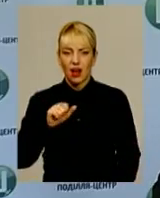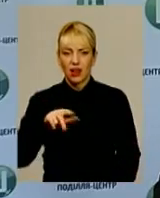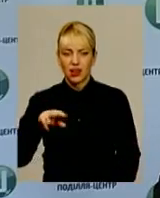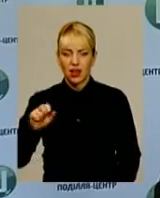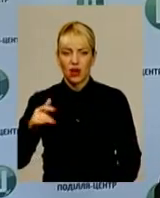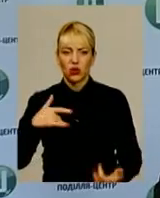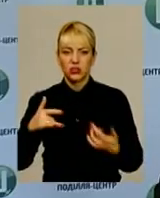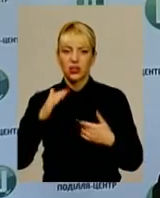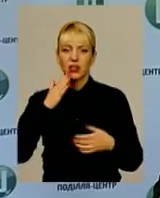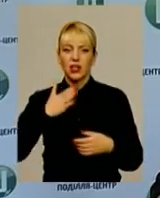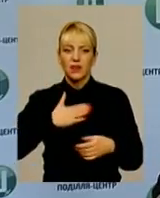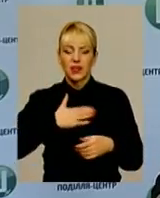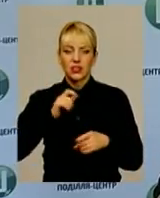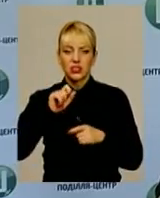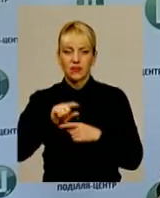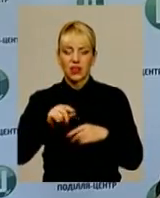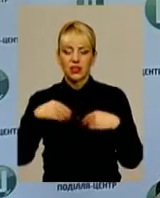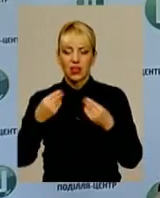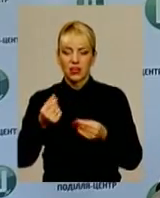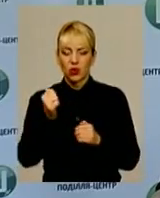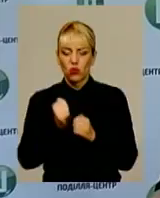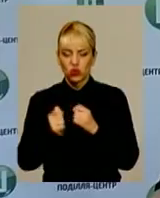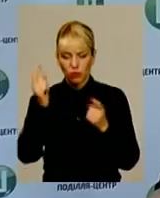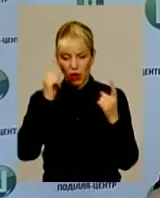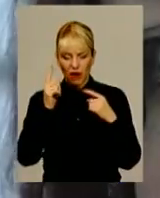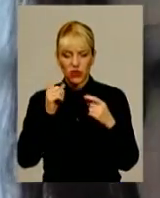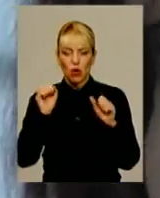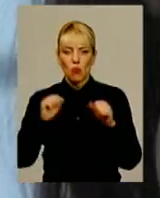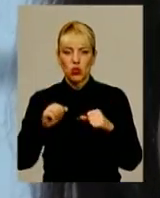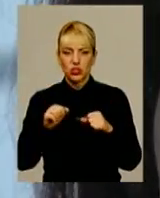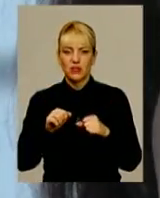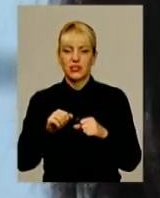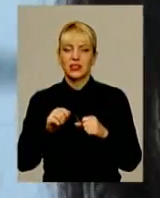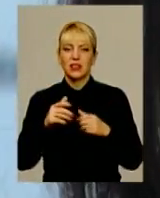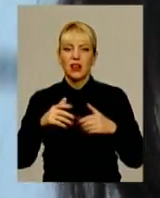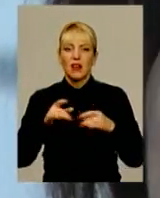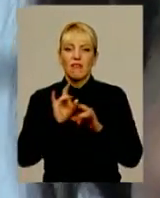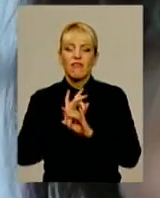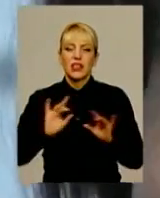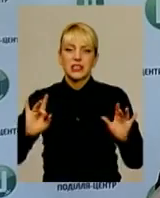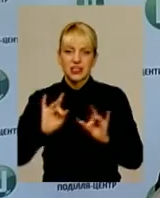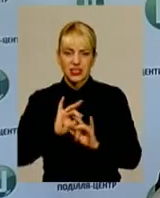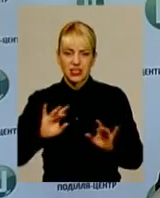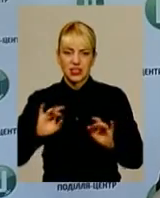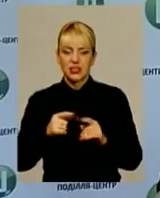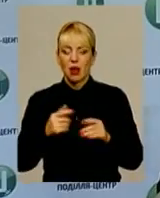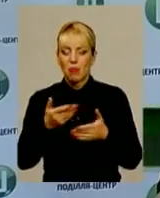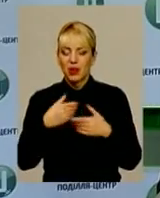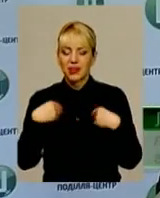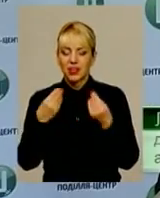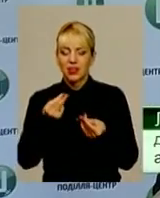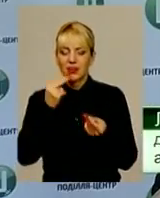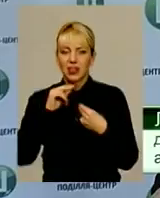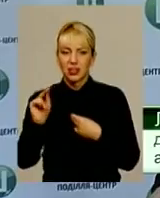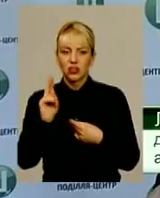Наше завдання – дати кожному автору можливість висказатися і знайти свою аудиторію. Ми дали кращим із кращих, тих,